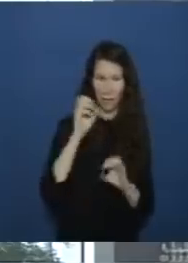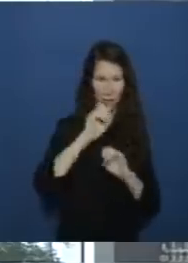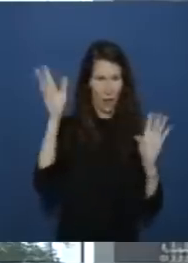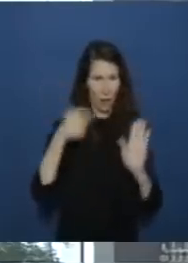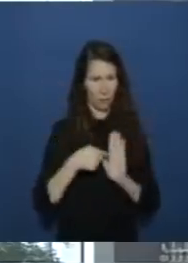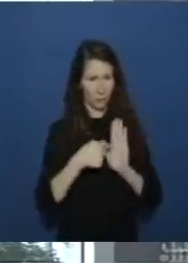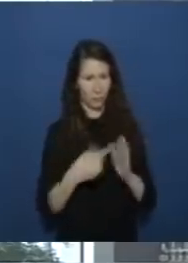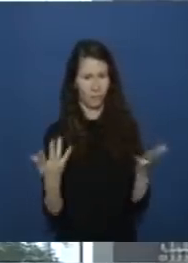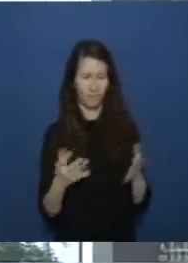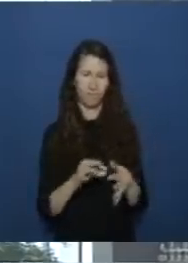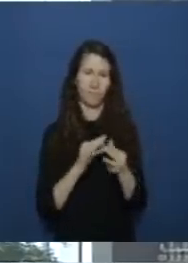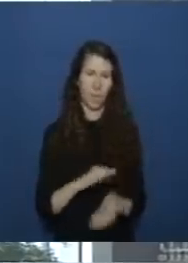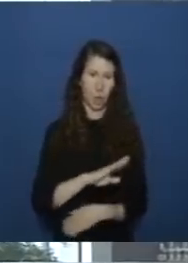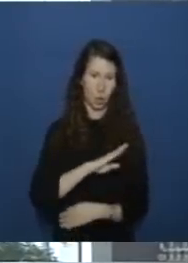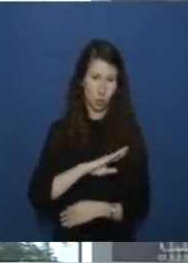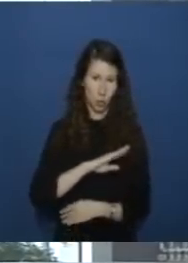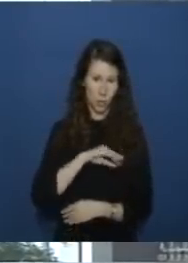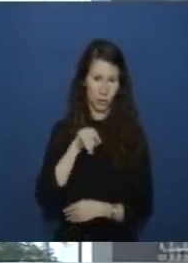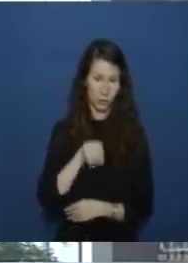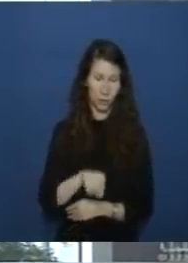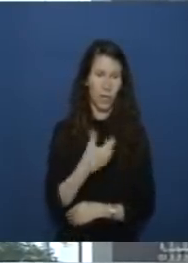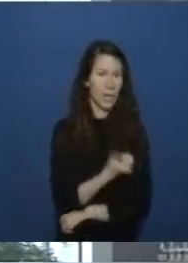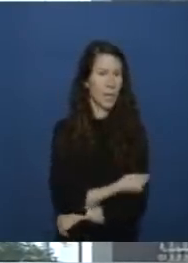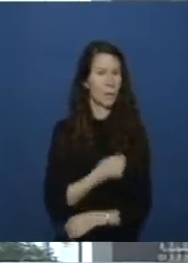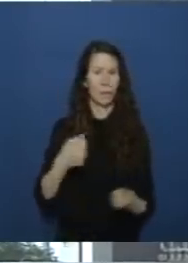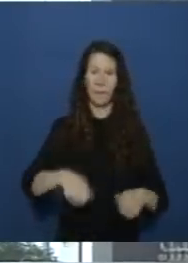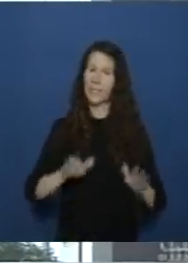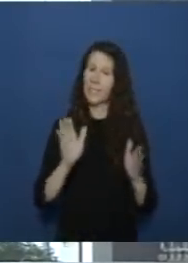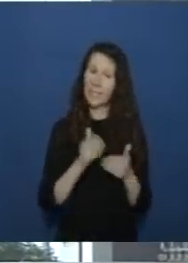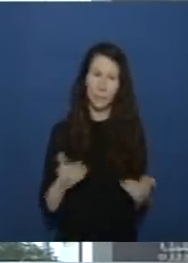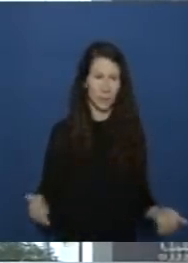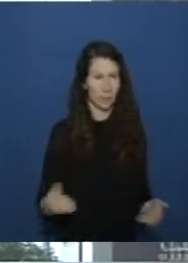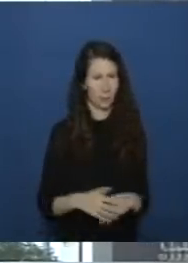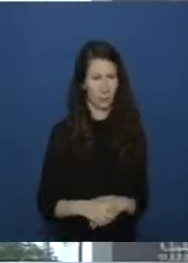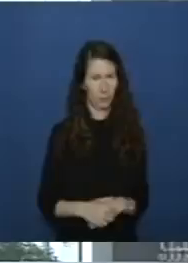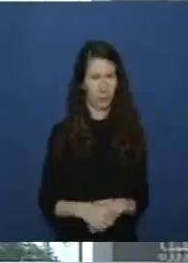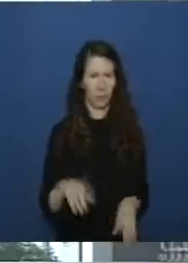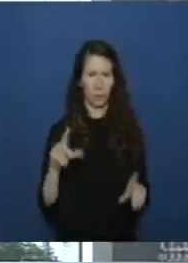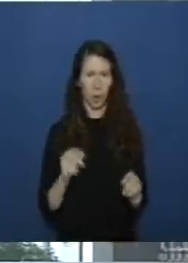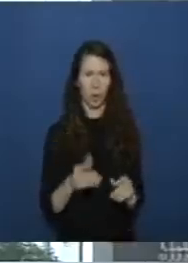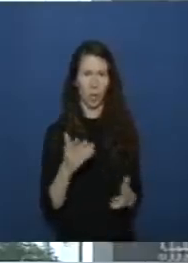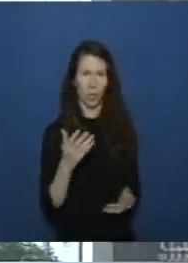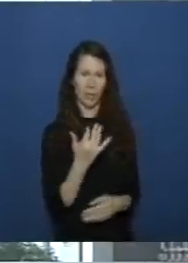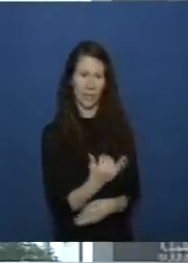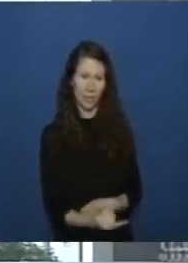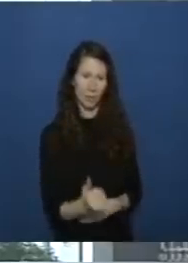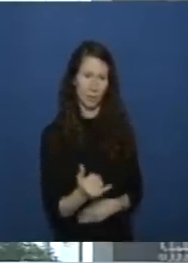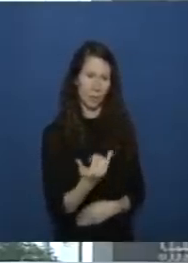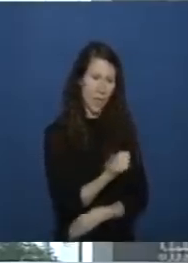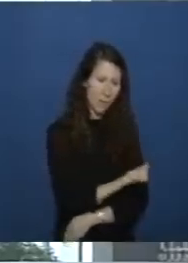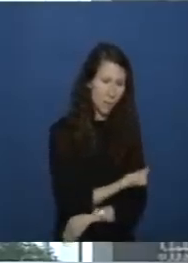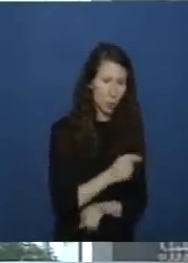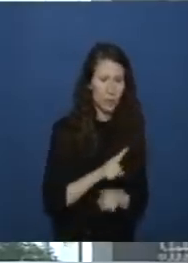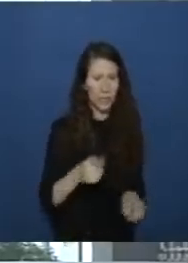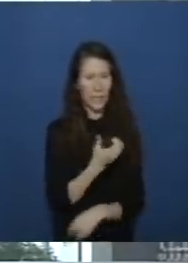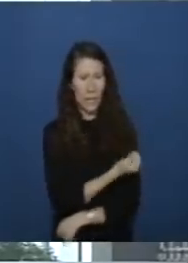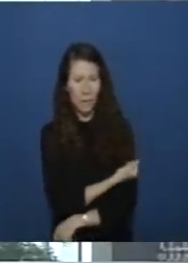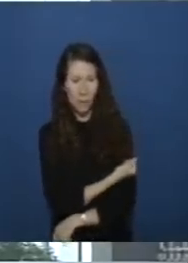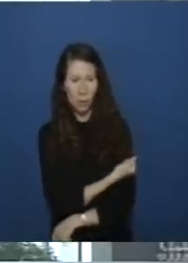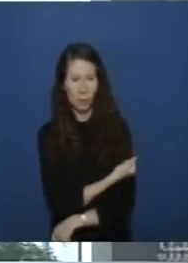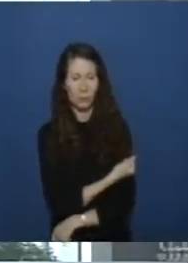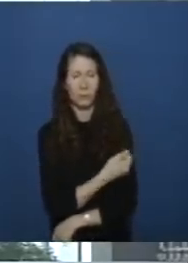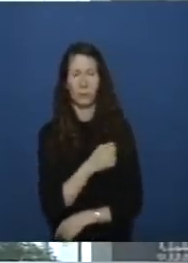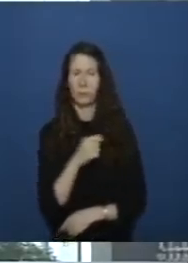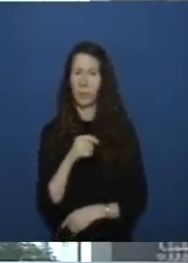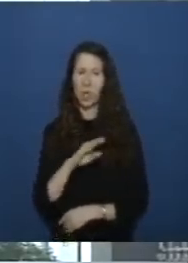betrifft dass es keine impfpflicht gibt und dass die frage ob ein kind geimpft ist oder nicht geimpft ist nichts mit der